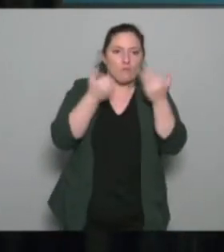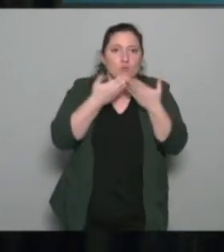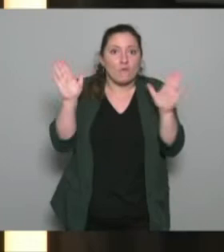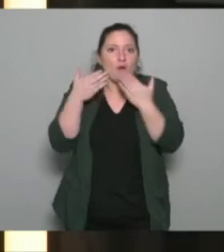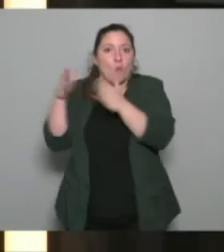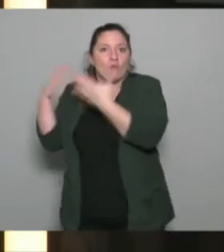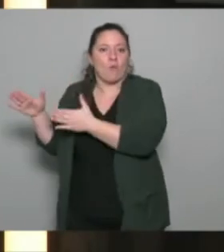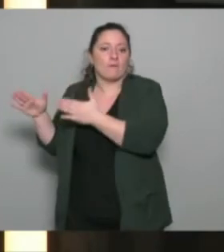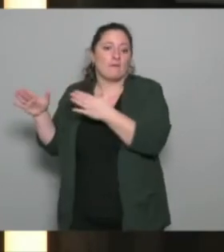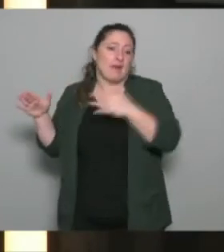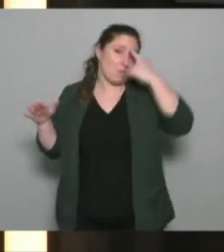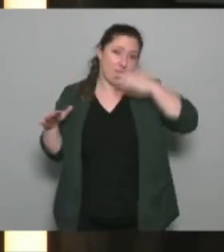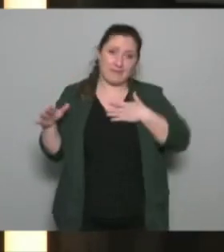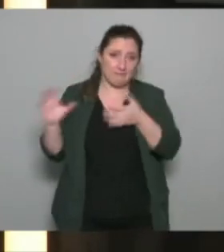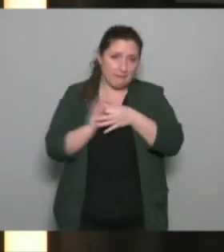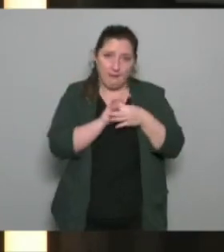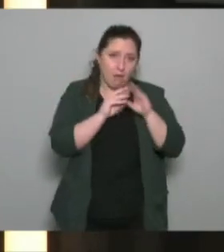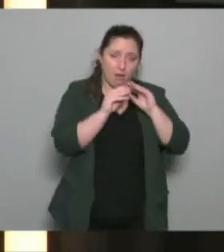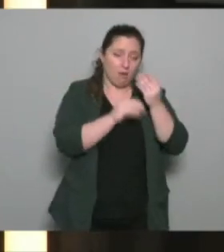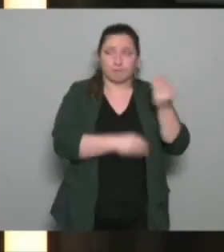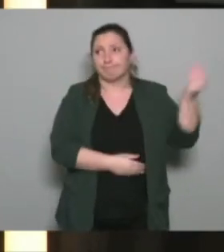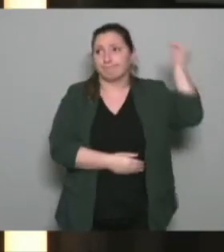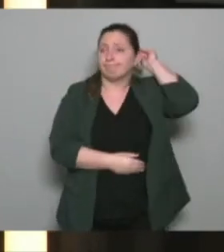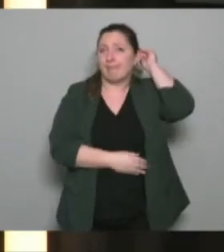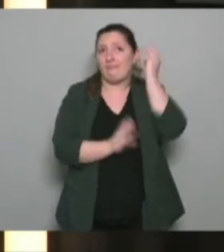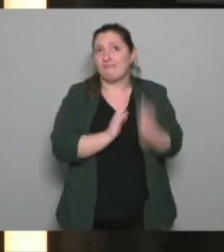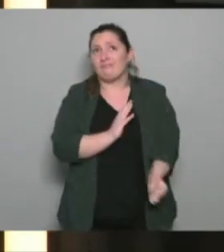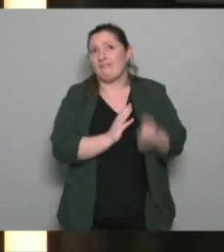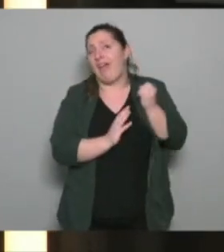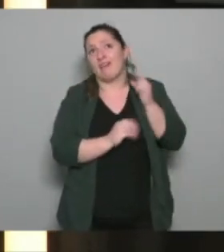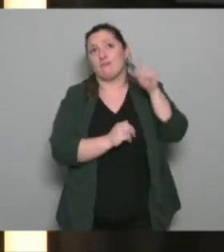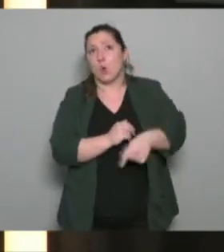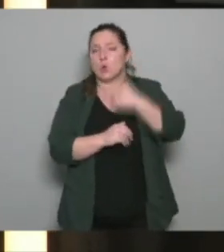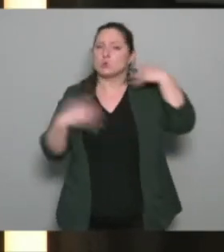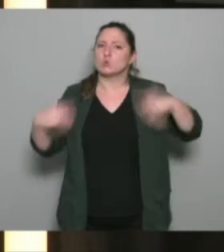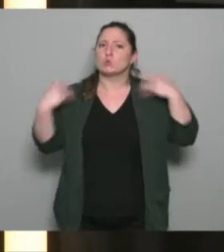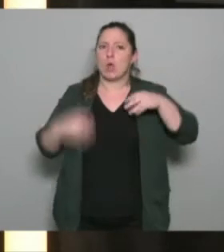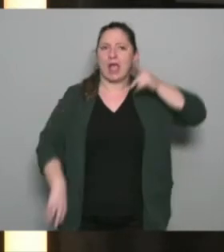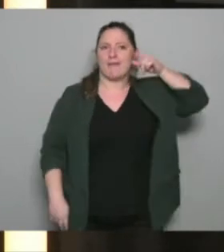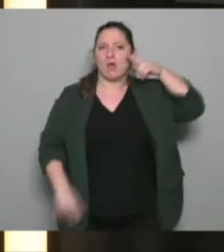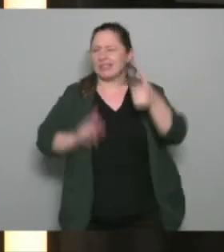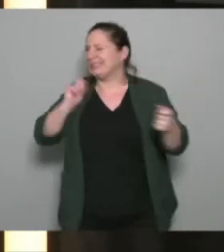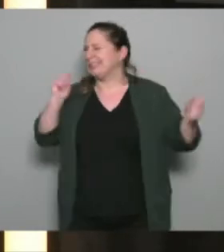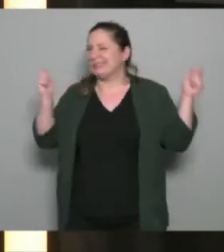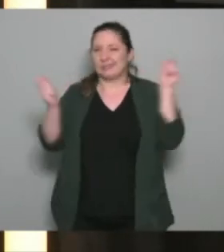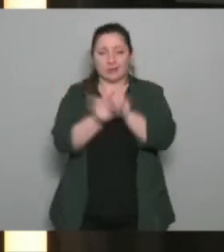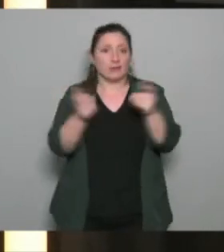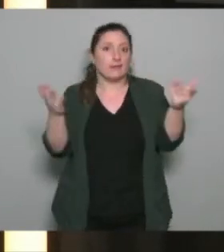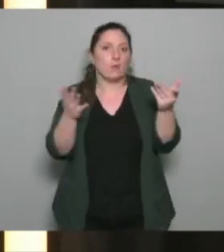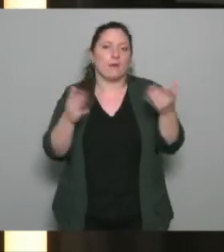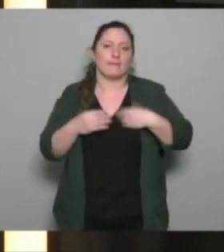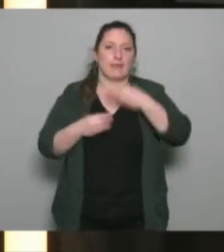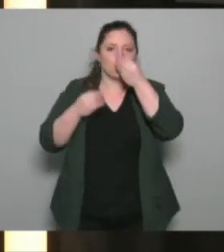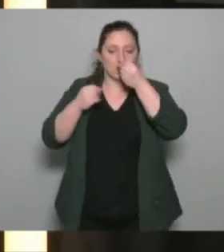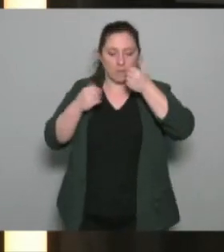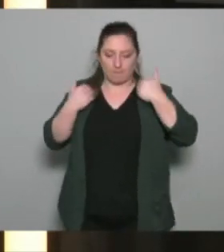je pense à un frein qui il faudra dans lequel il faudra mettre beaucoup d'efforts pour le lever c'est toute la question de la légitimité